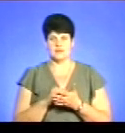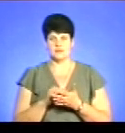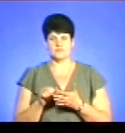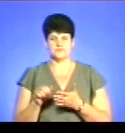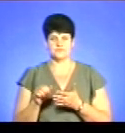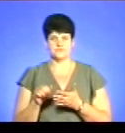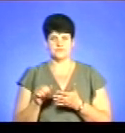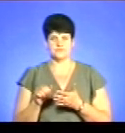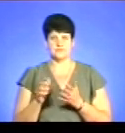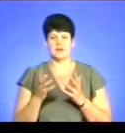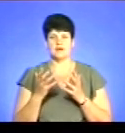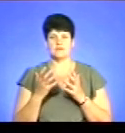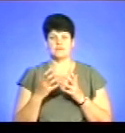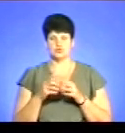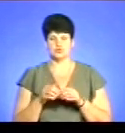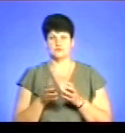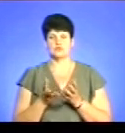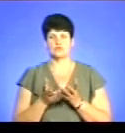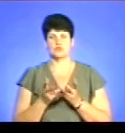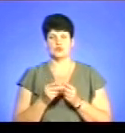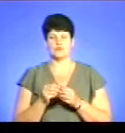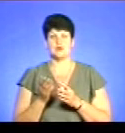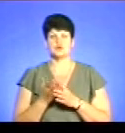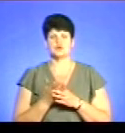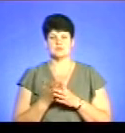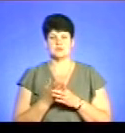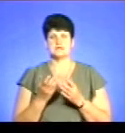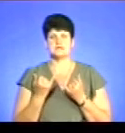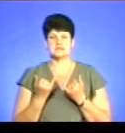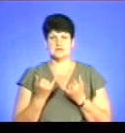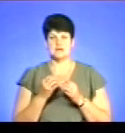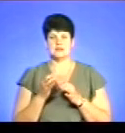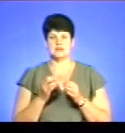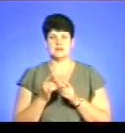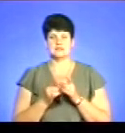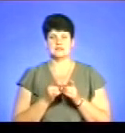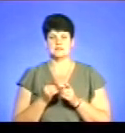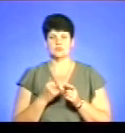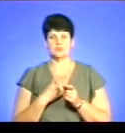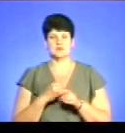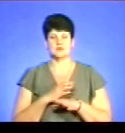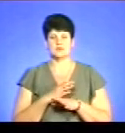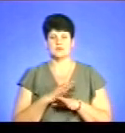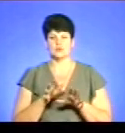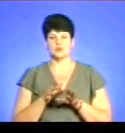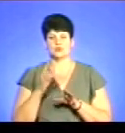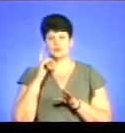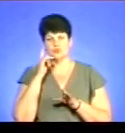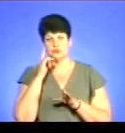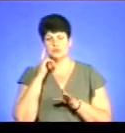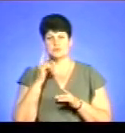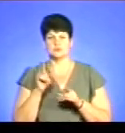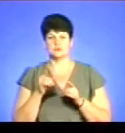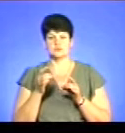автоматично нарахували субсидії. Зараз ніяких змін в мене не відбулось. Думала, що теж не